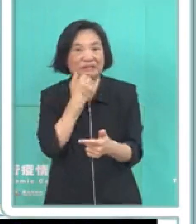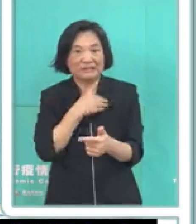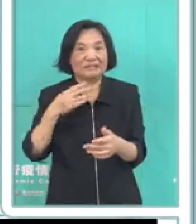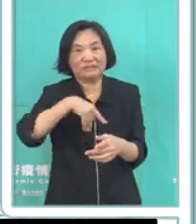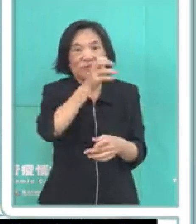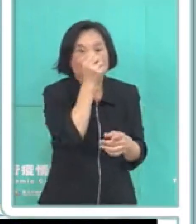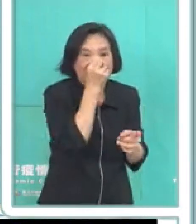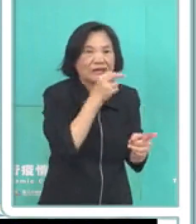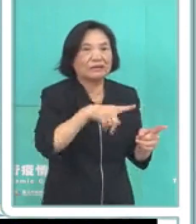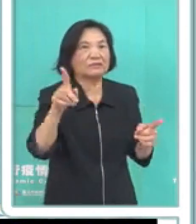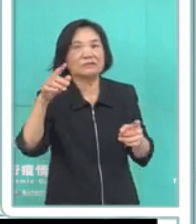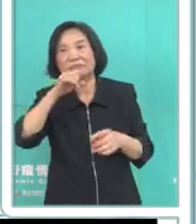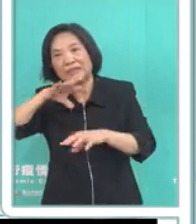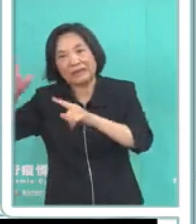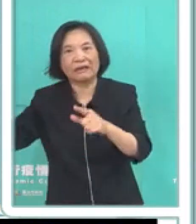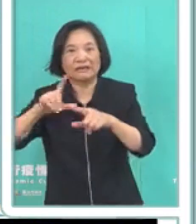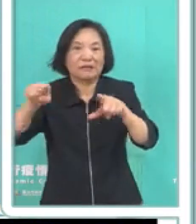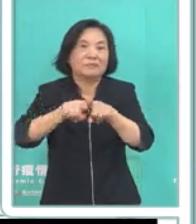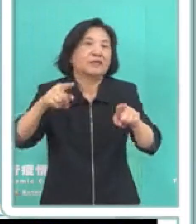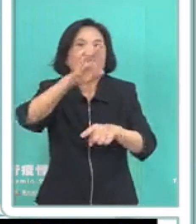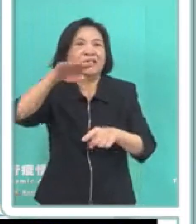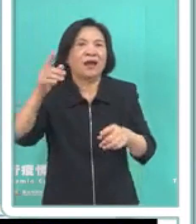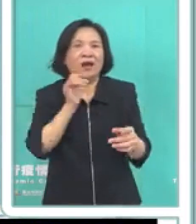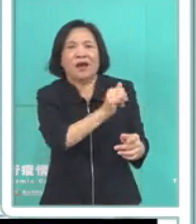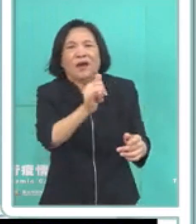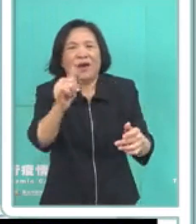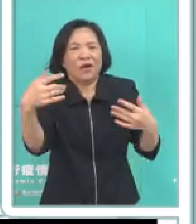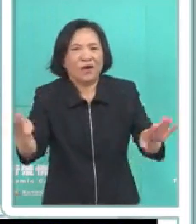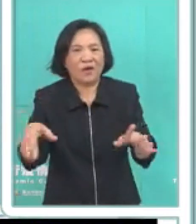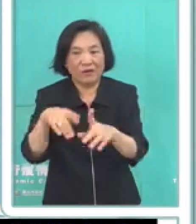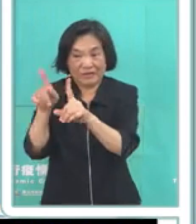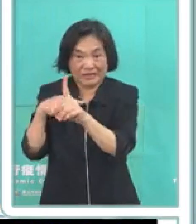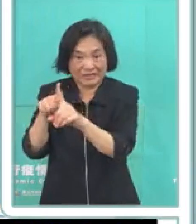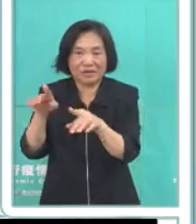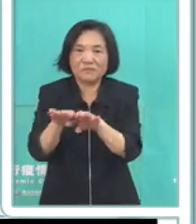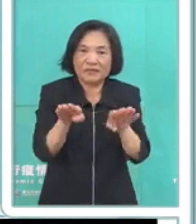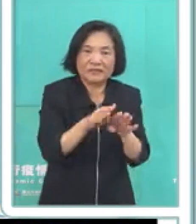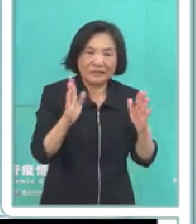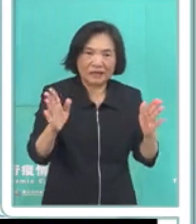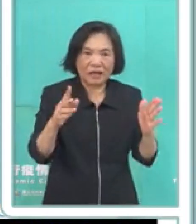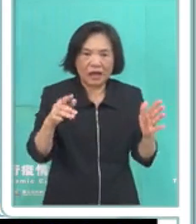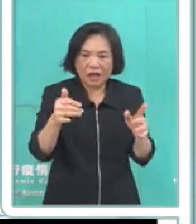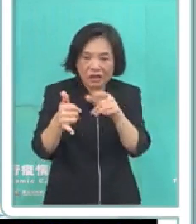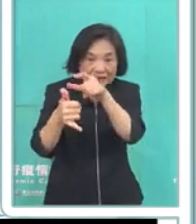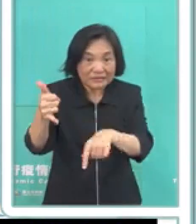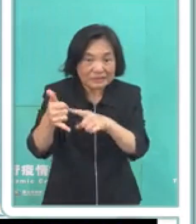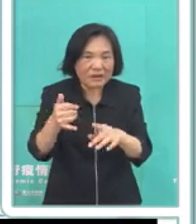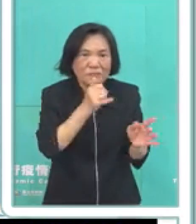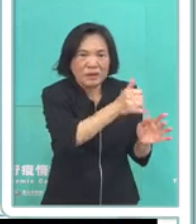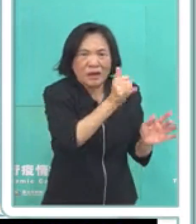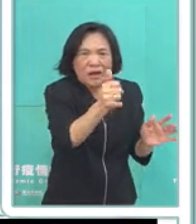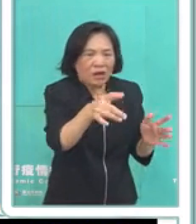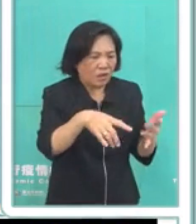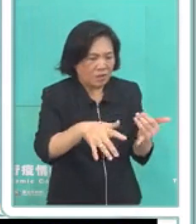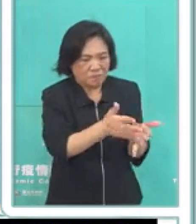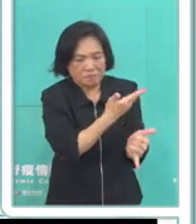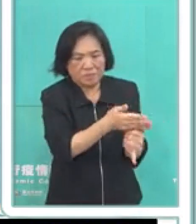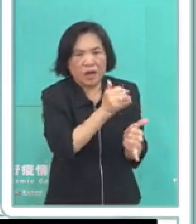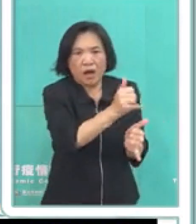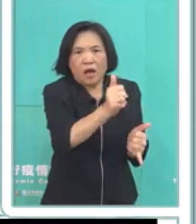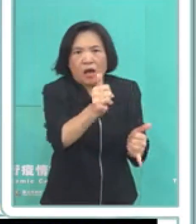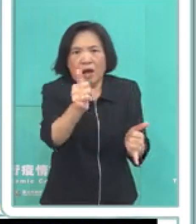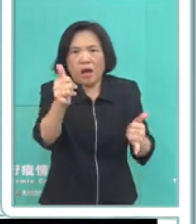洗溫泉 跑去太平山看哪裡一個假期就發現 哇 北部好幾個縣市